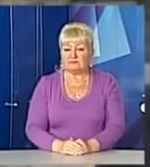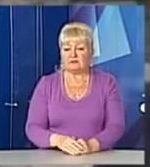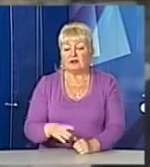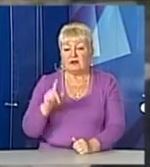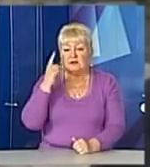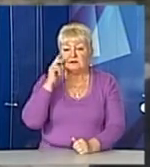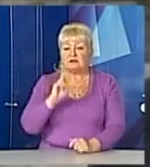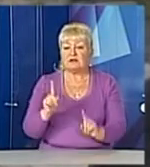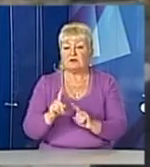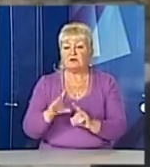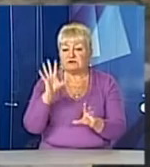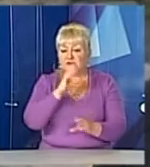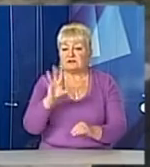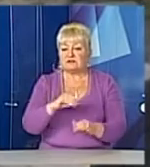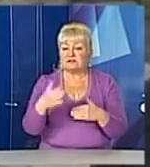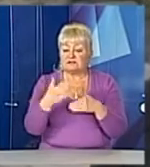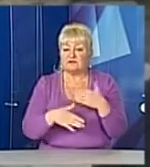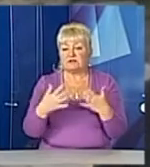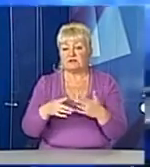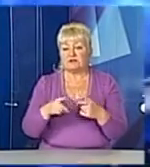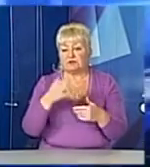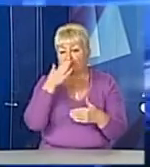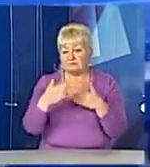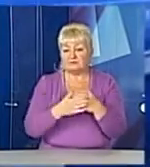завершити, але деякі вже підходять до завершення.